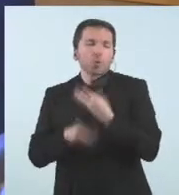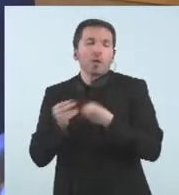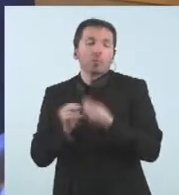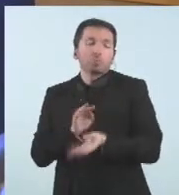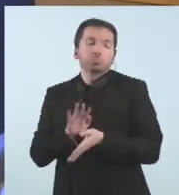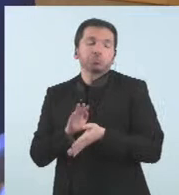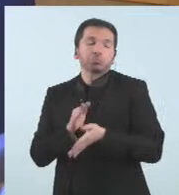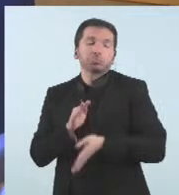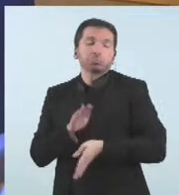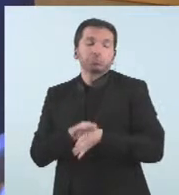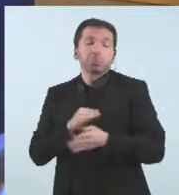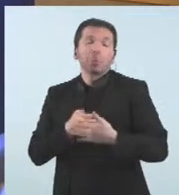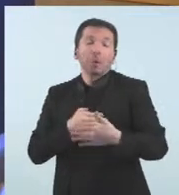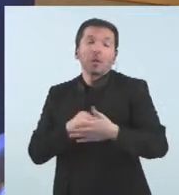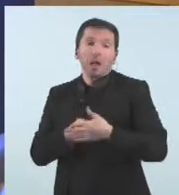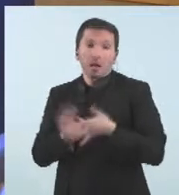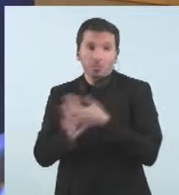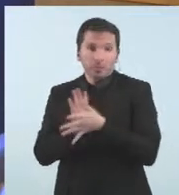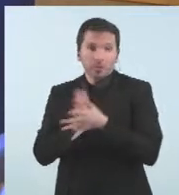No sé si tenen preguntes.